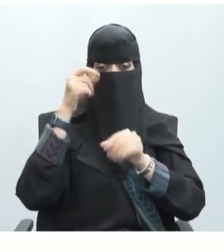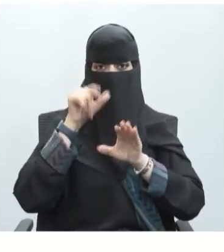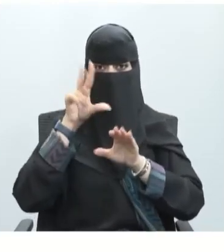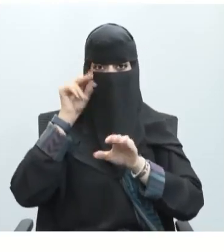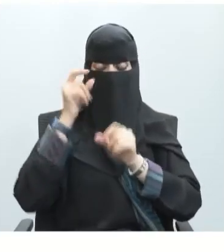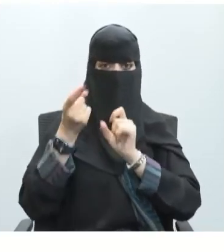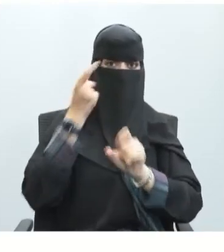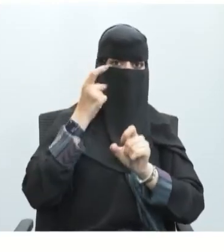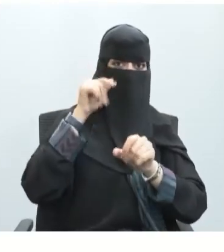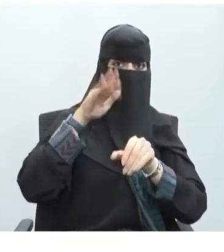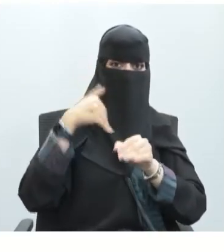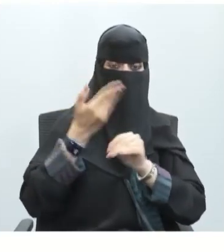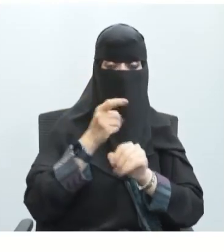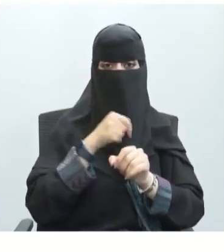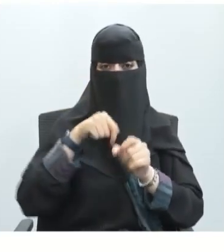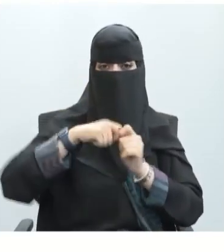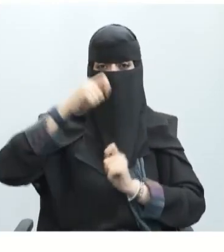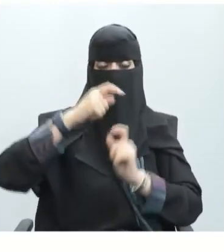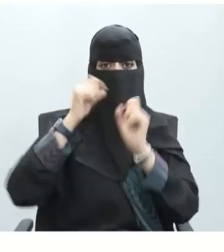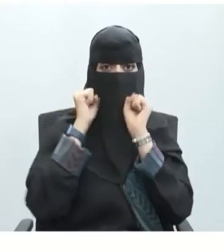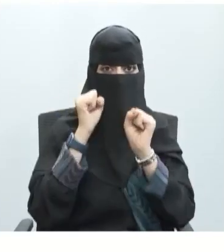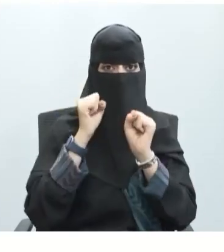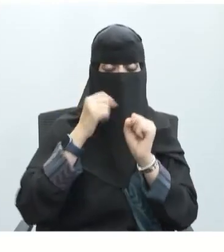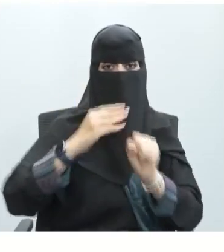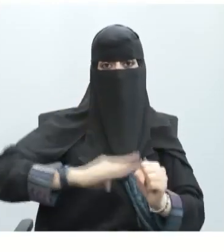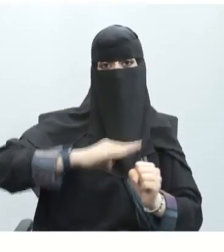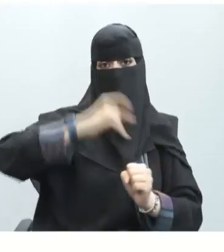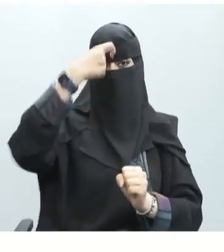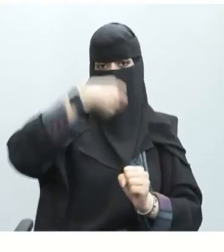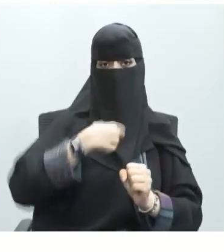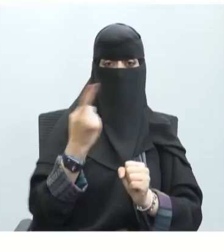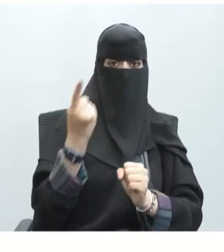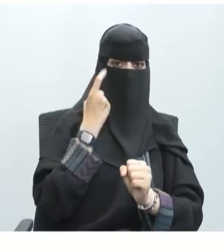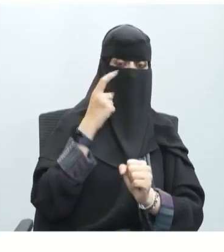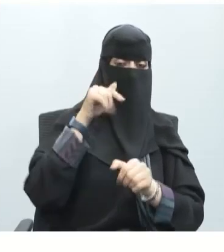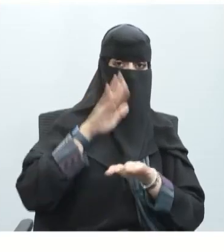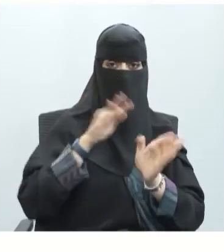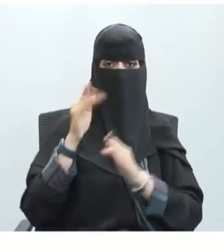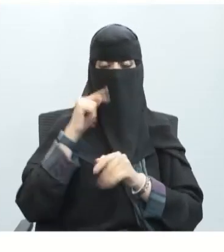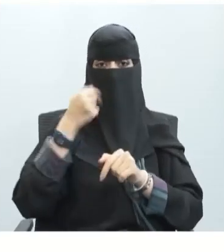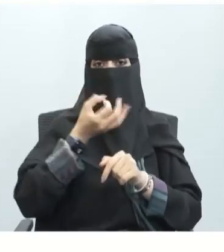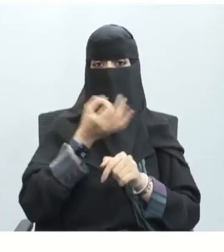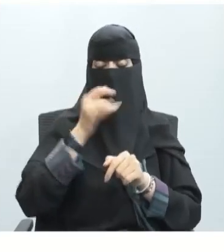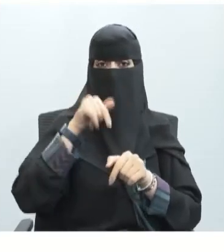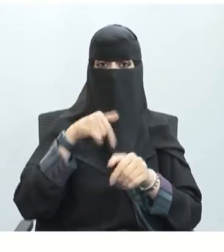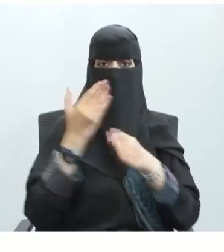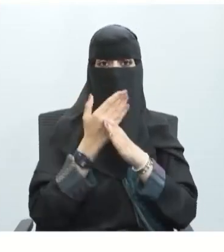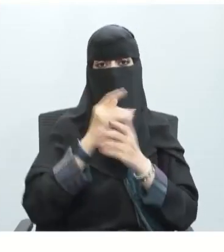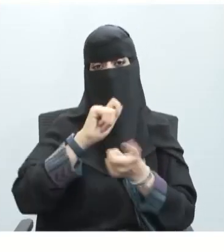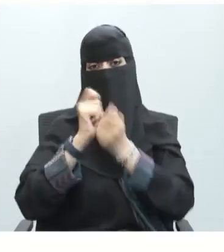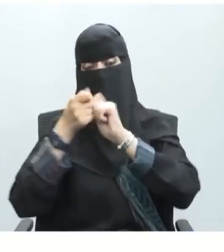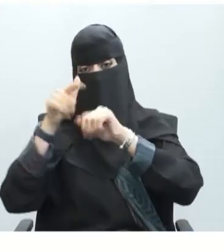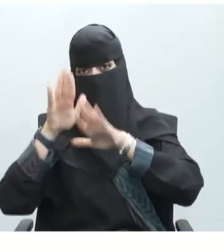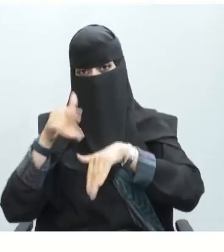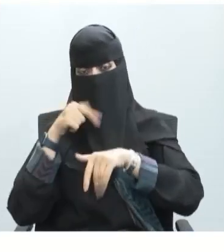تستقبل المؤثر وعلى حسب شدة المؤثر وعمر الشخص الذي يستقبل المؤثر وكأننا نتكلم عن العوامل المتغيرة